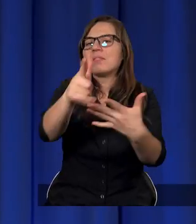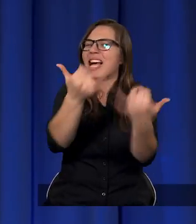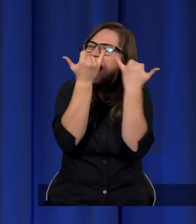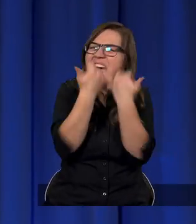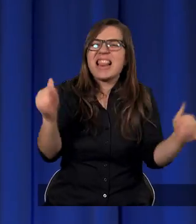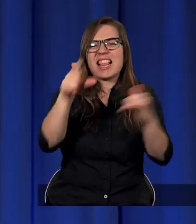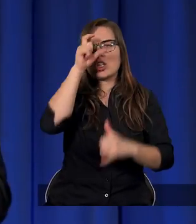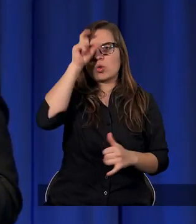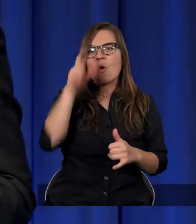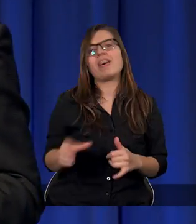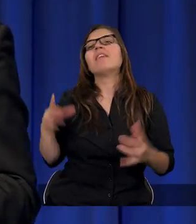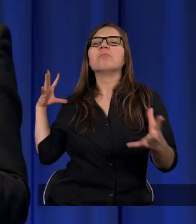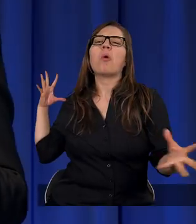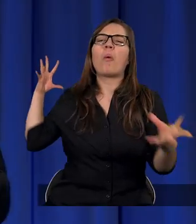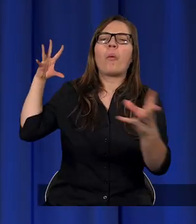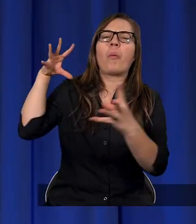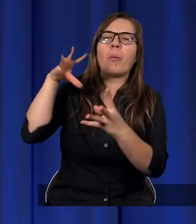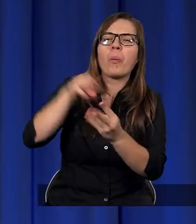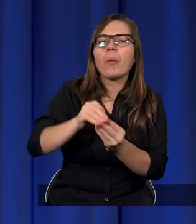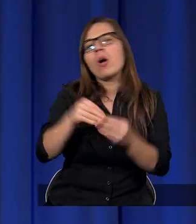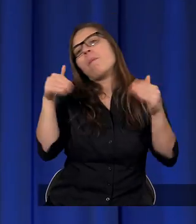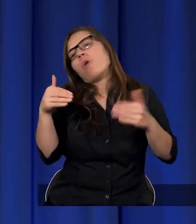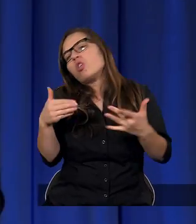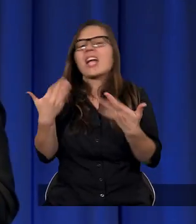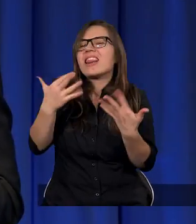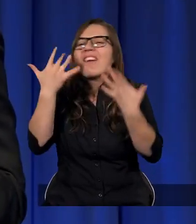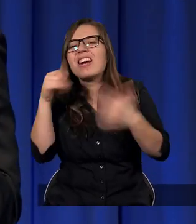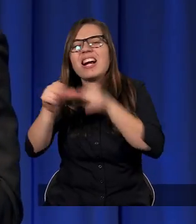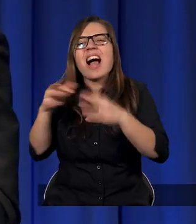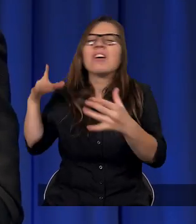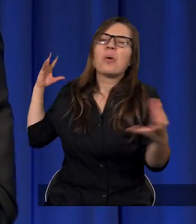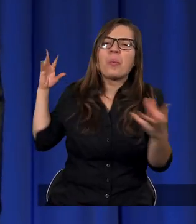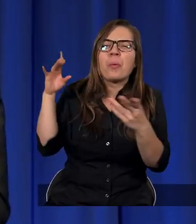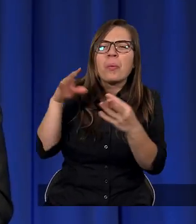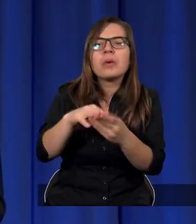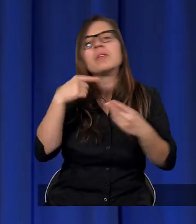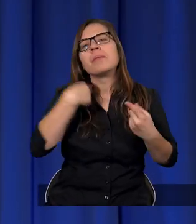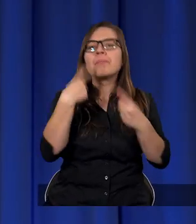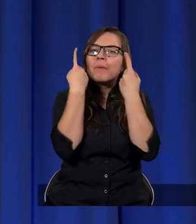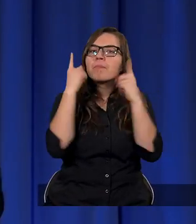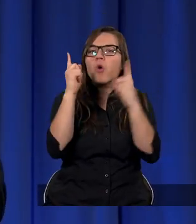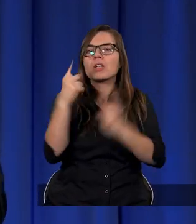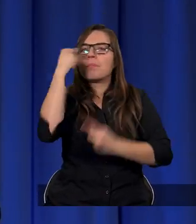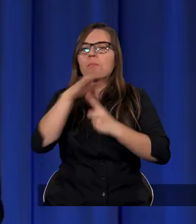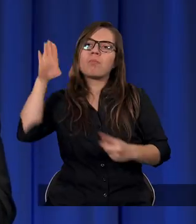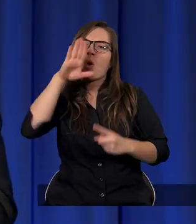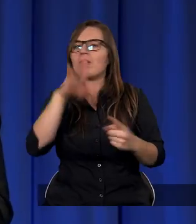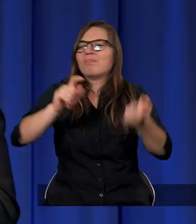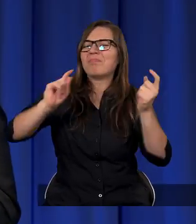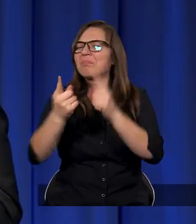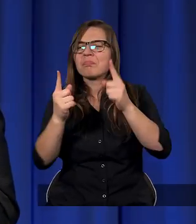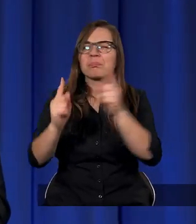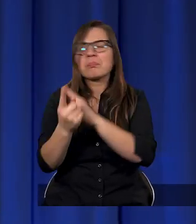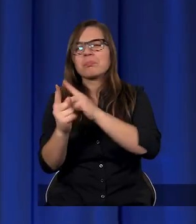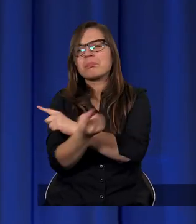W ciągu wielu lat, może wielu, może niewielu tak naprawdę, zmieniało się to moje postrzeganie Boga. Zmieniało się moje postrzeganie